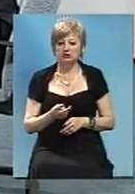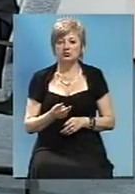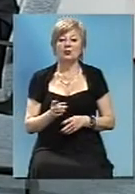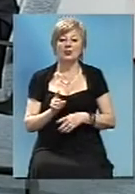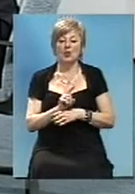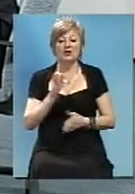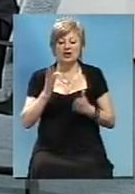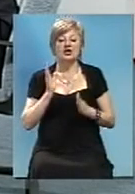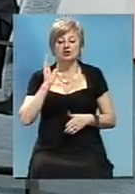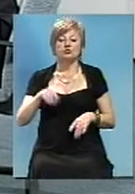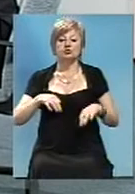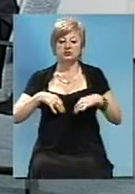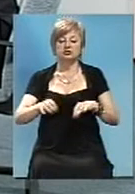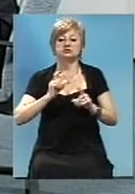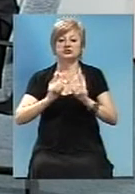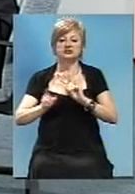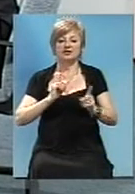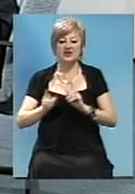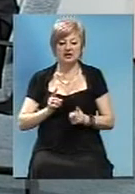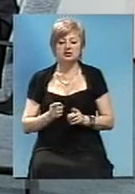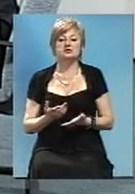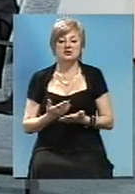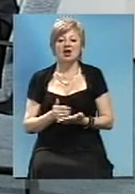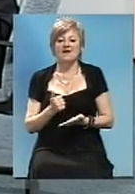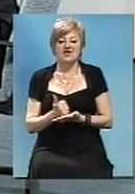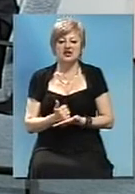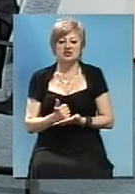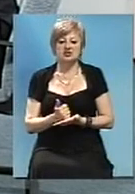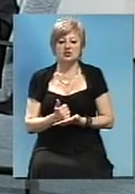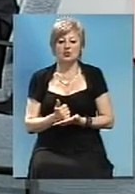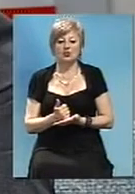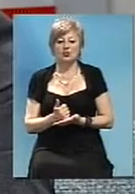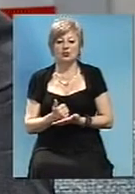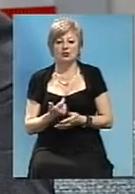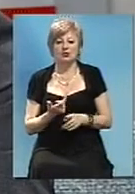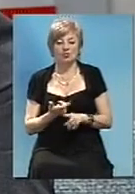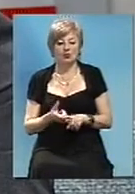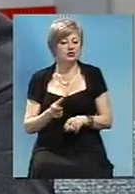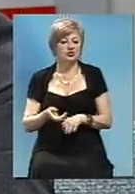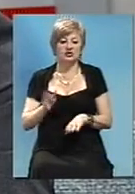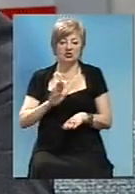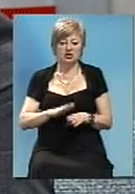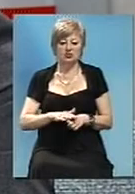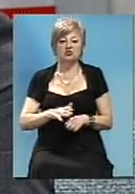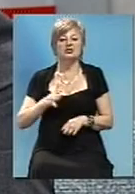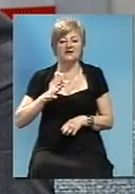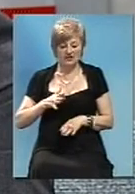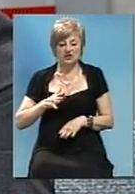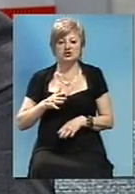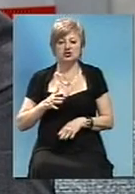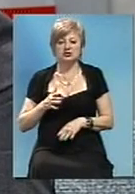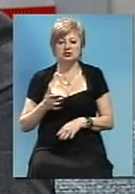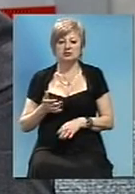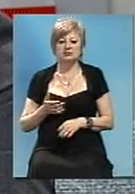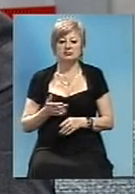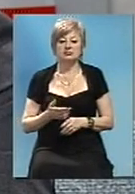якщо буде двигатися техніка, ще раз, согласно норм, які встановлені по всій Україні, вона, звісно, витримає цей період. Я навіть